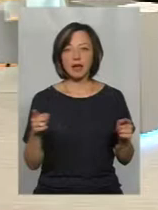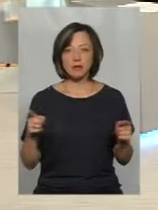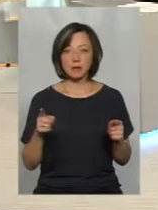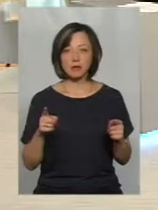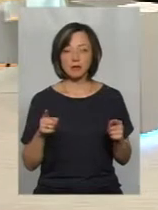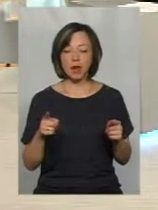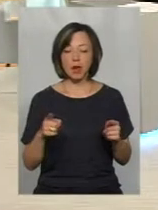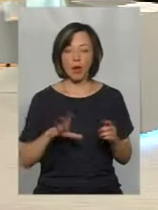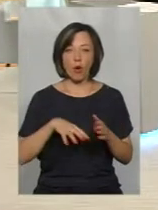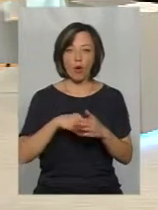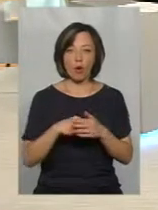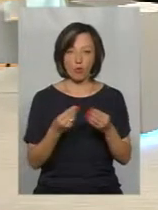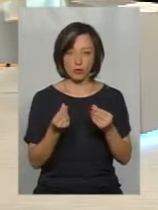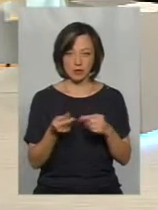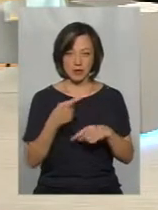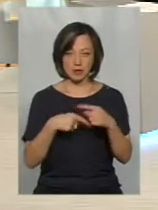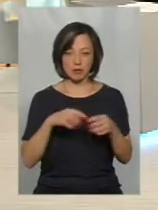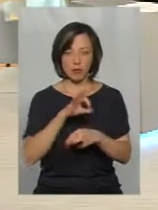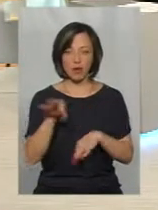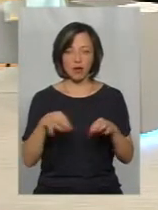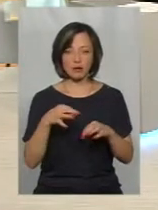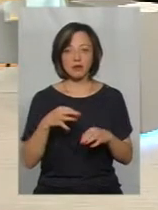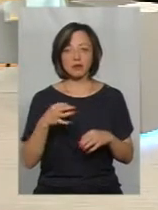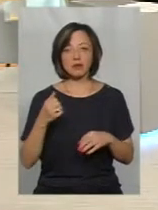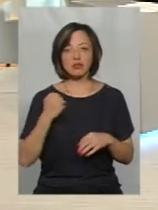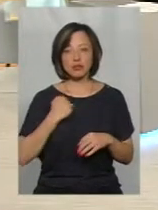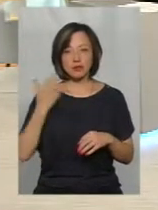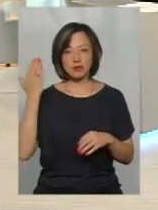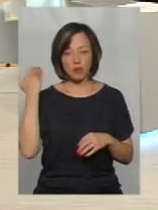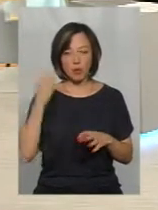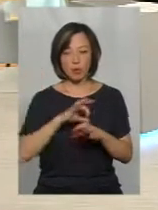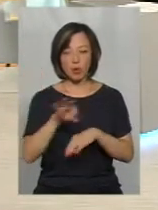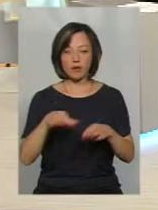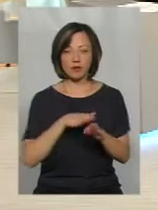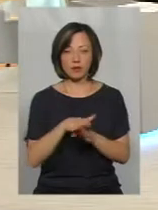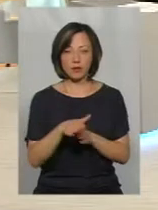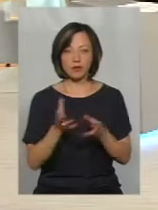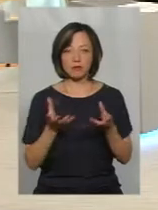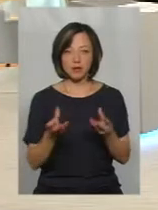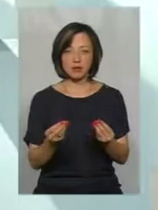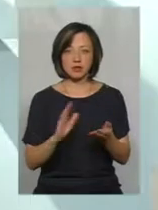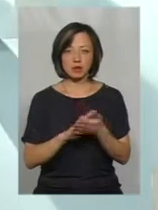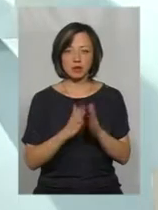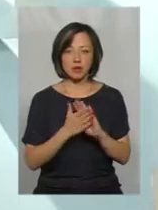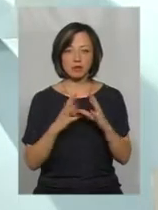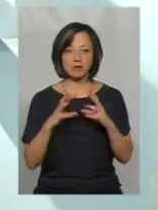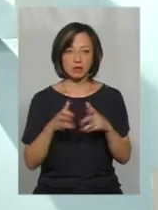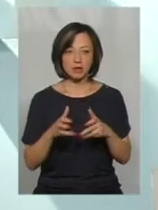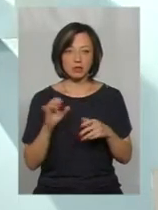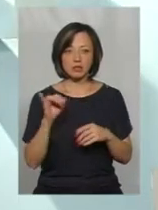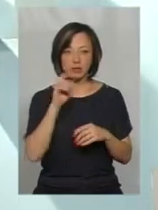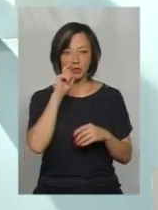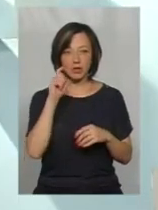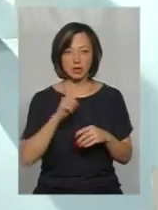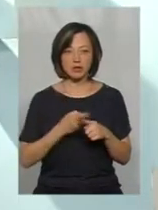проєкту. На жаль, як я вже згадував, на попередній проєкт, який ми реалізували, вплинула ситуація у світі, в